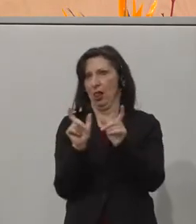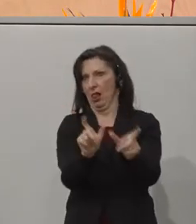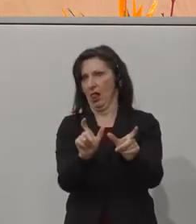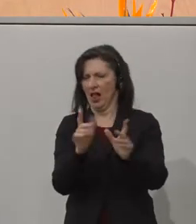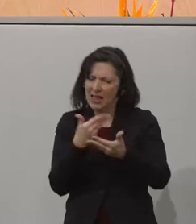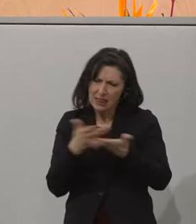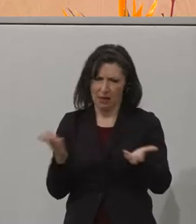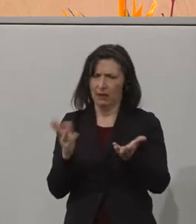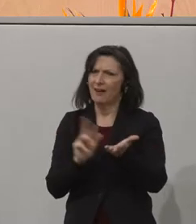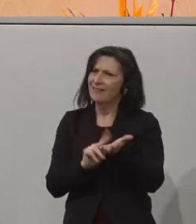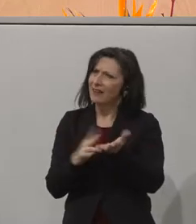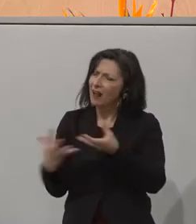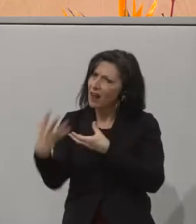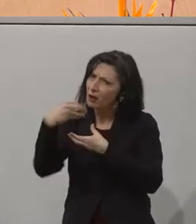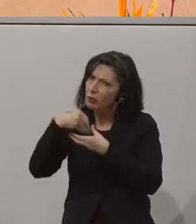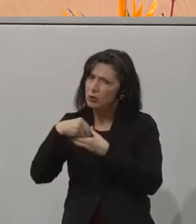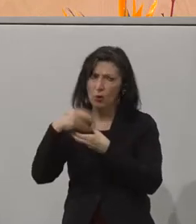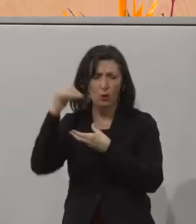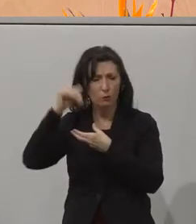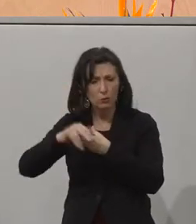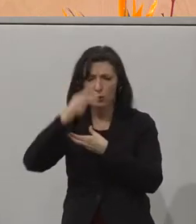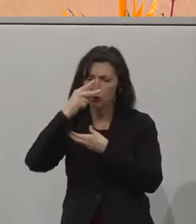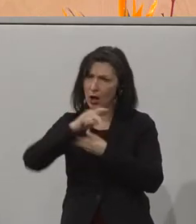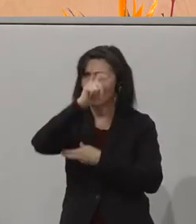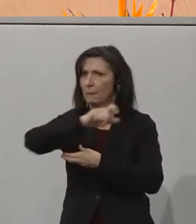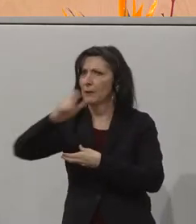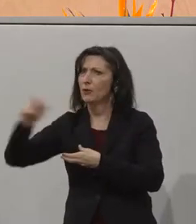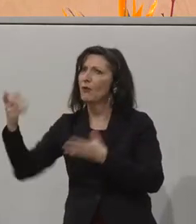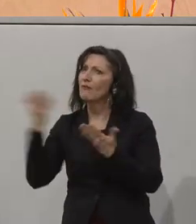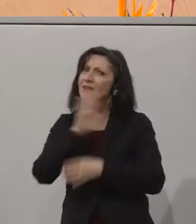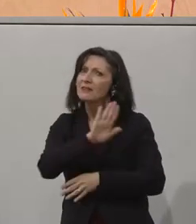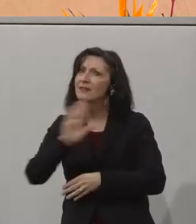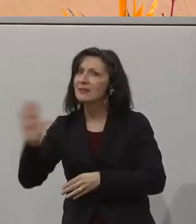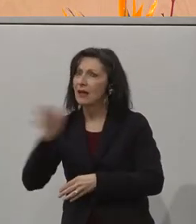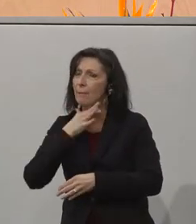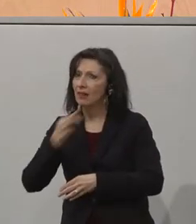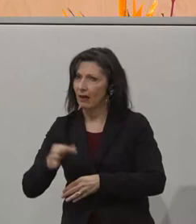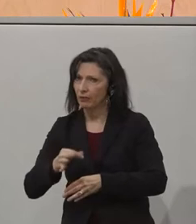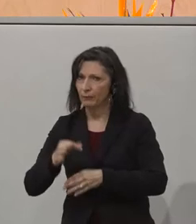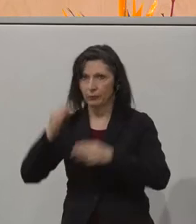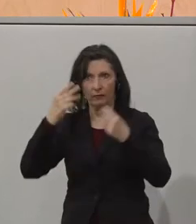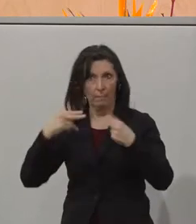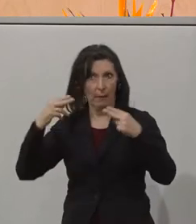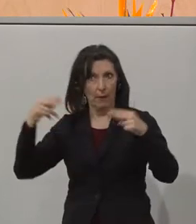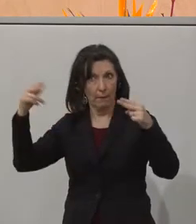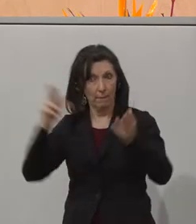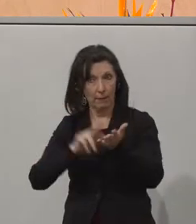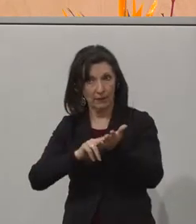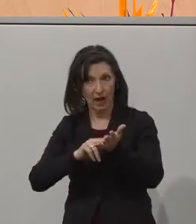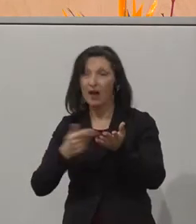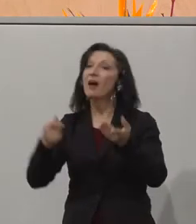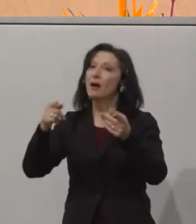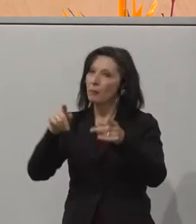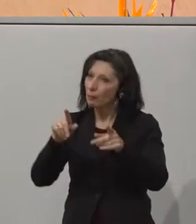digitale Inklusion muss sich an den Bedürfnissen der Menschen orientieren. Verstärkte Digitalisierung betrifft auch Menschen mit